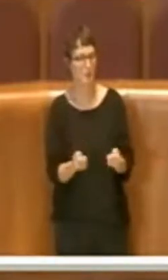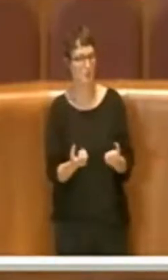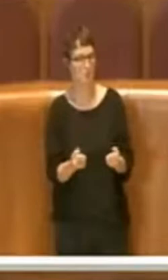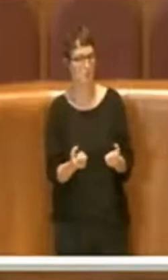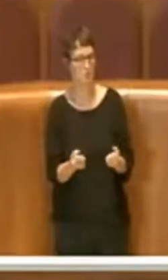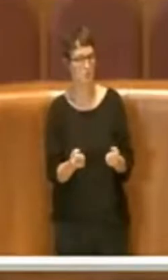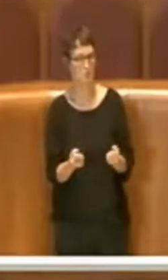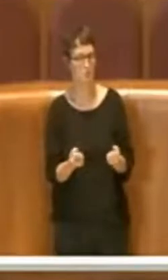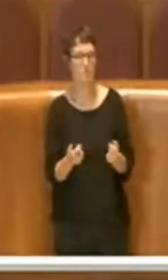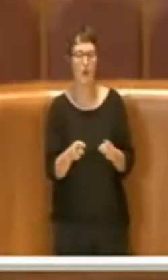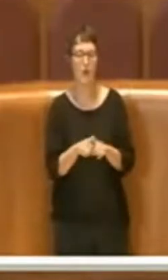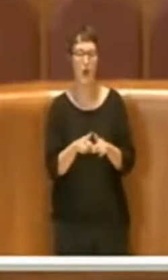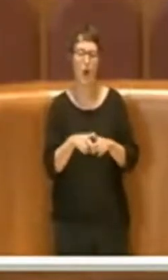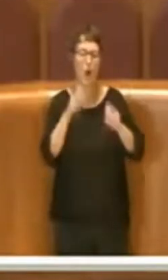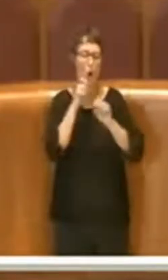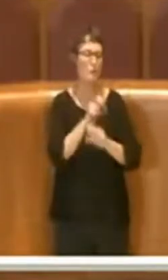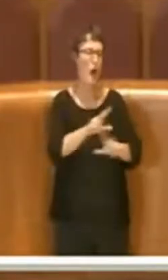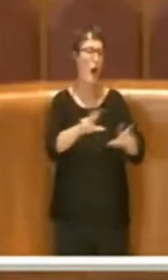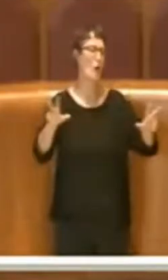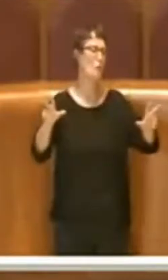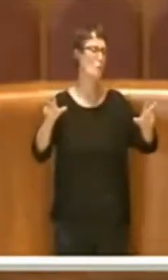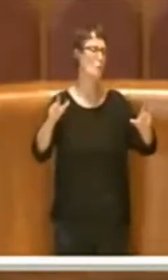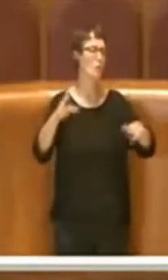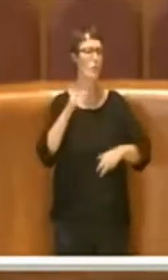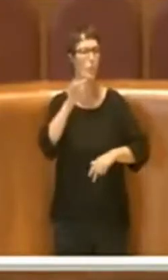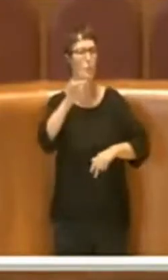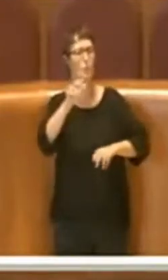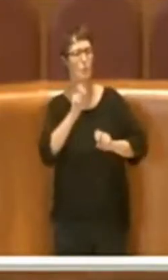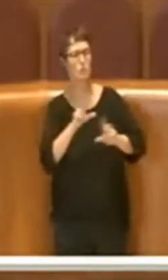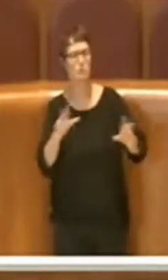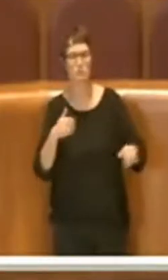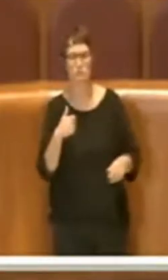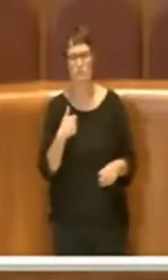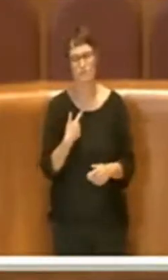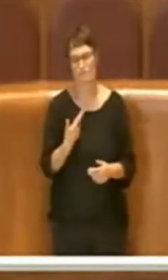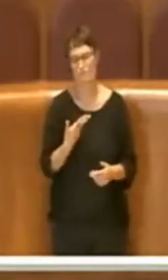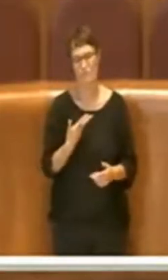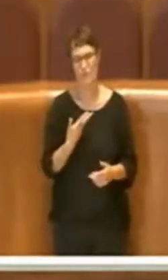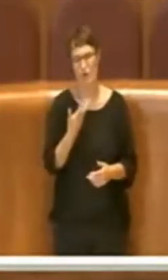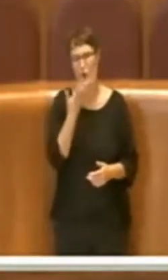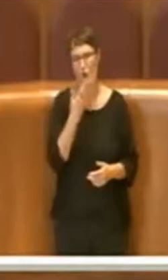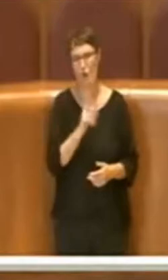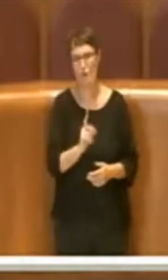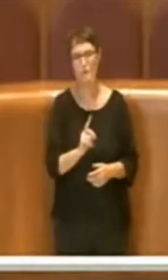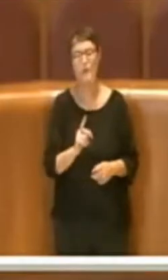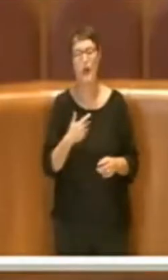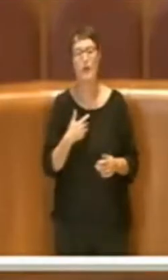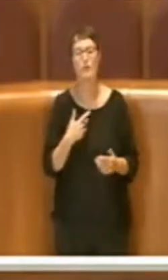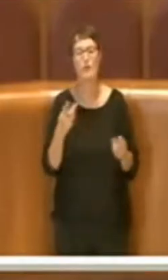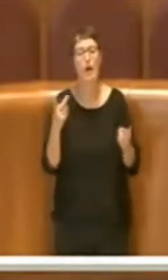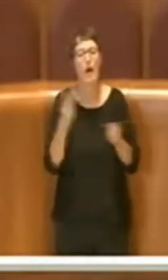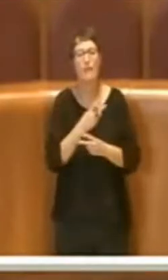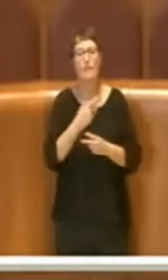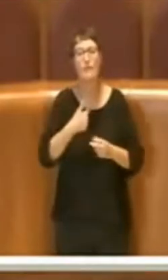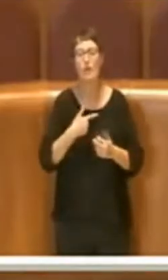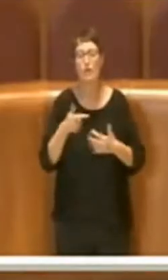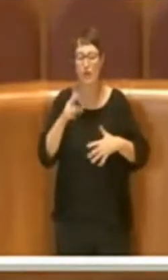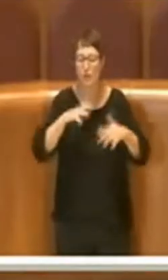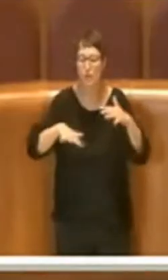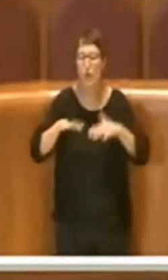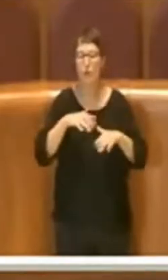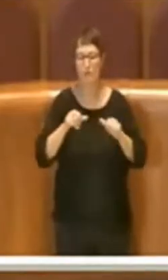gli annunci, proclami, però va detto, onestamente, sono dati oggettivi, che il